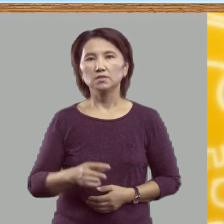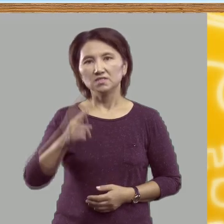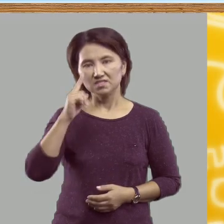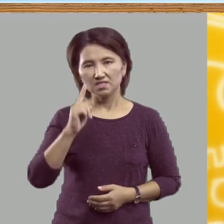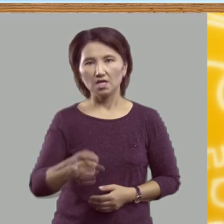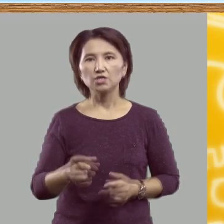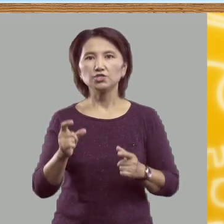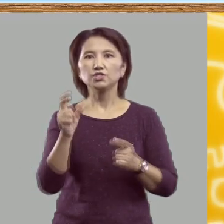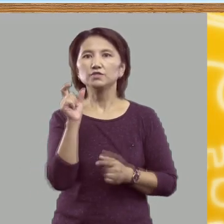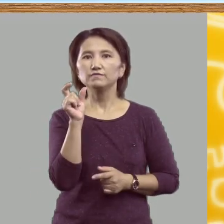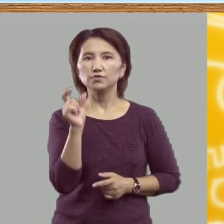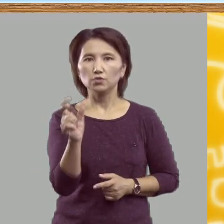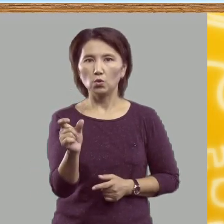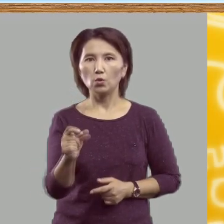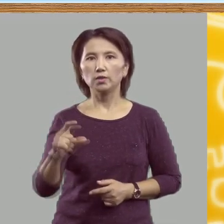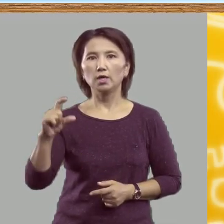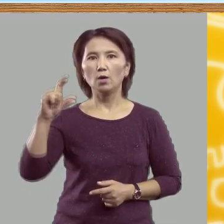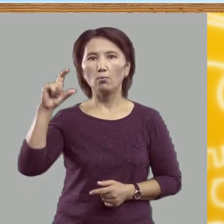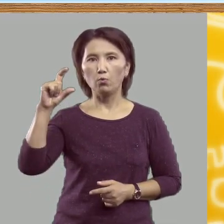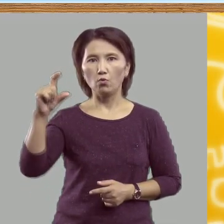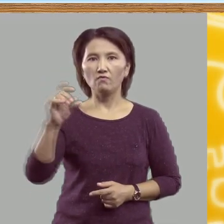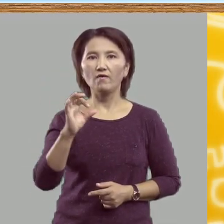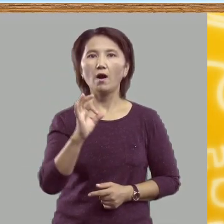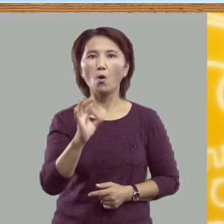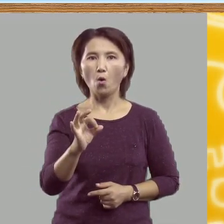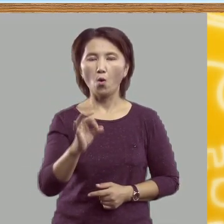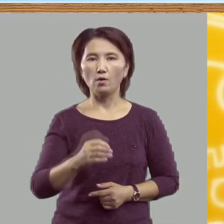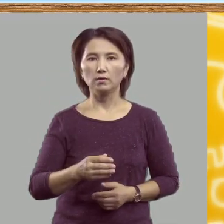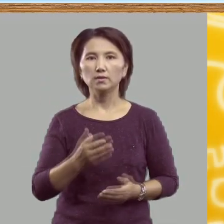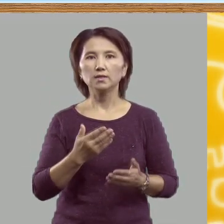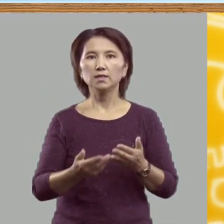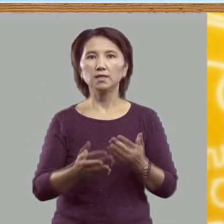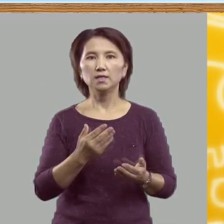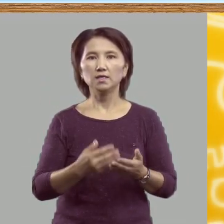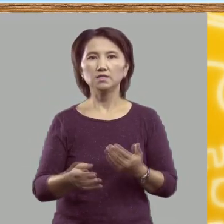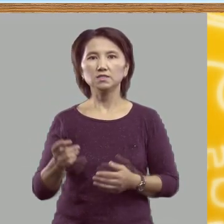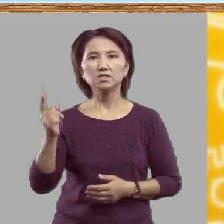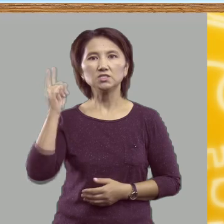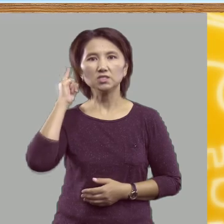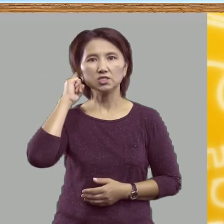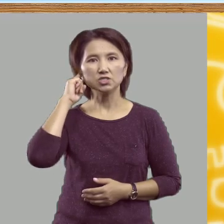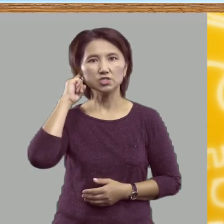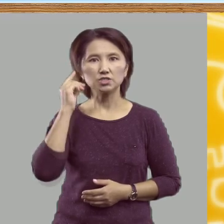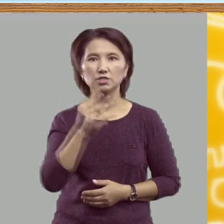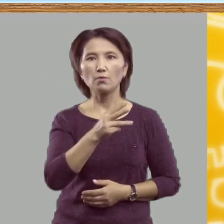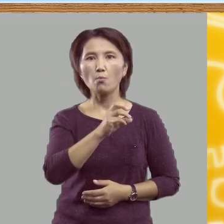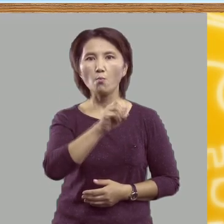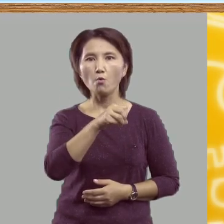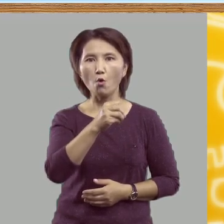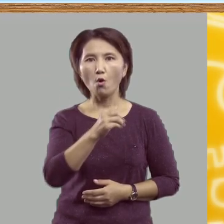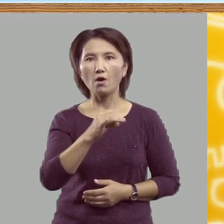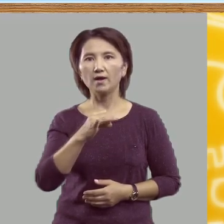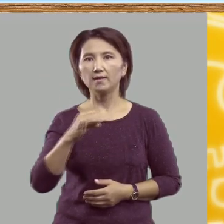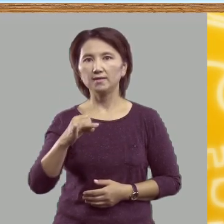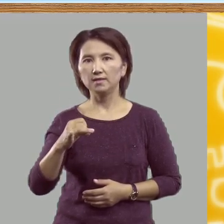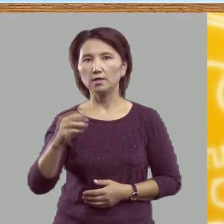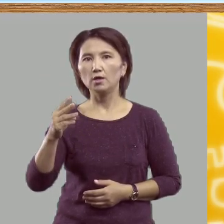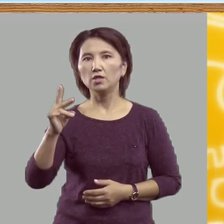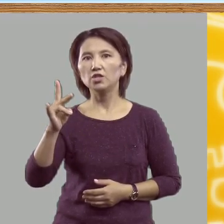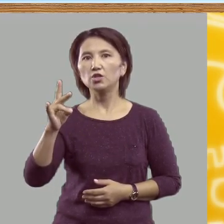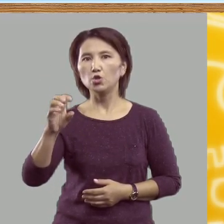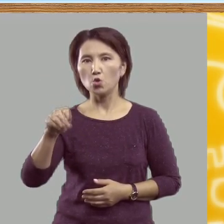слоге буква Ё. Если слышишь МО и НО,